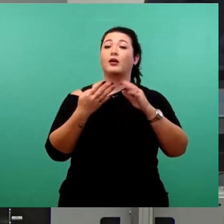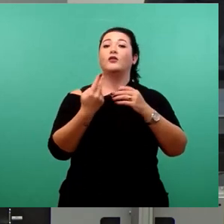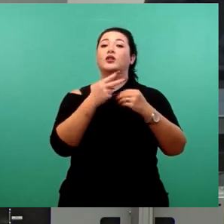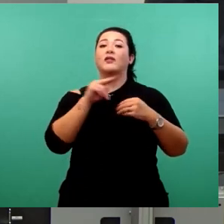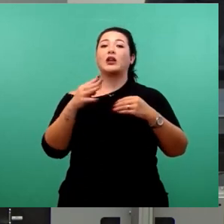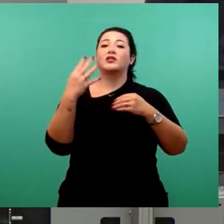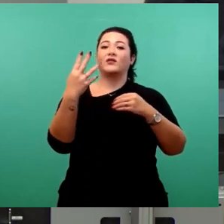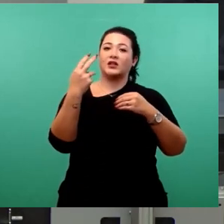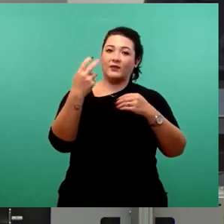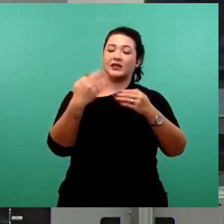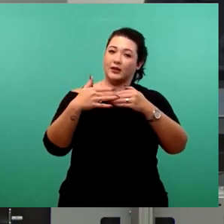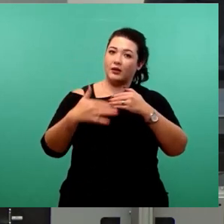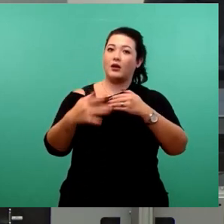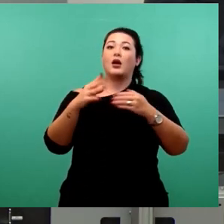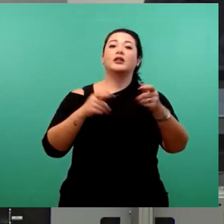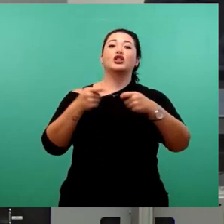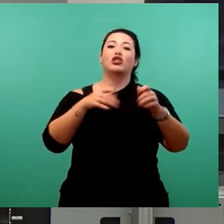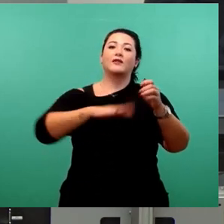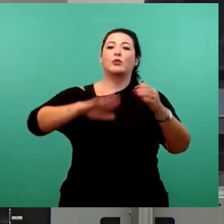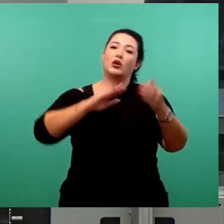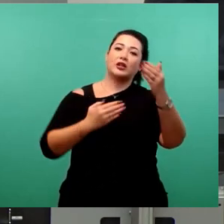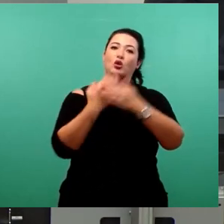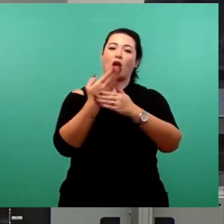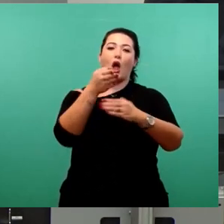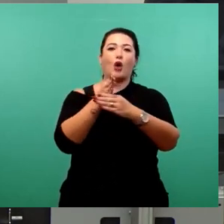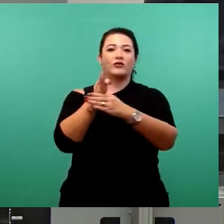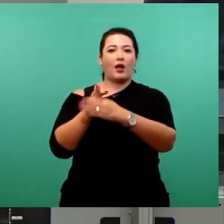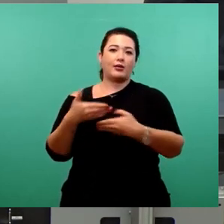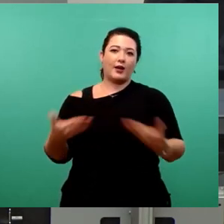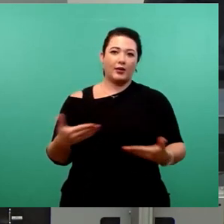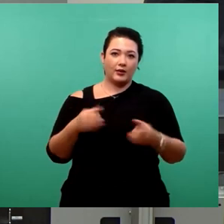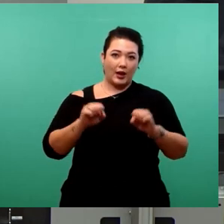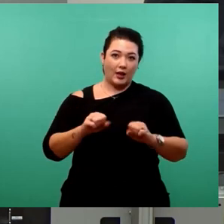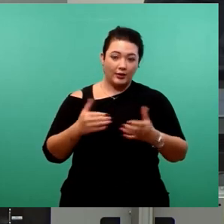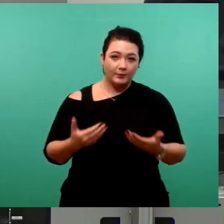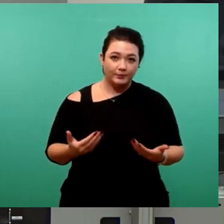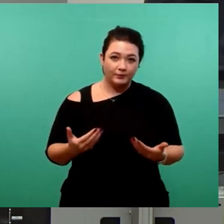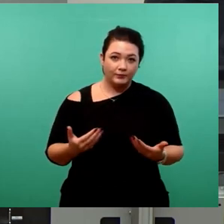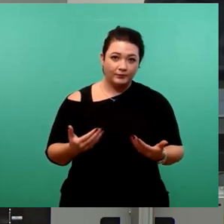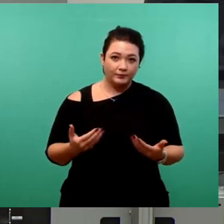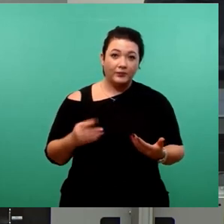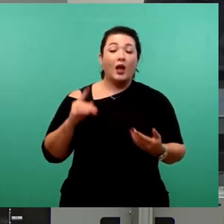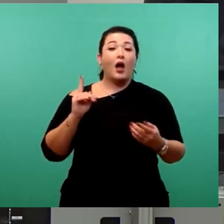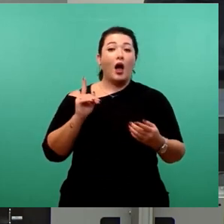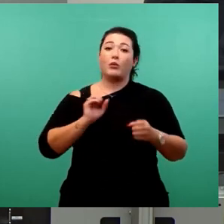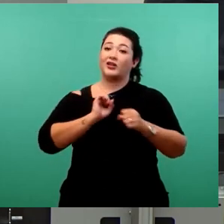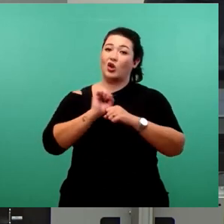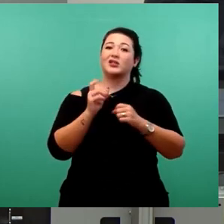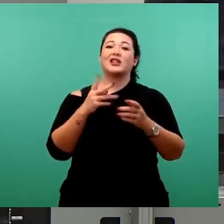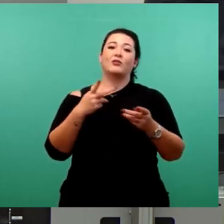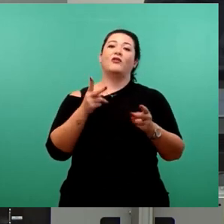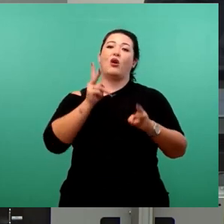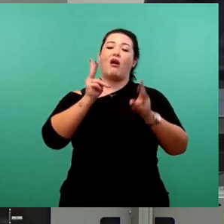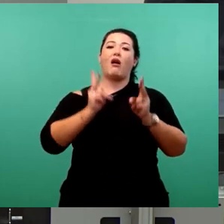Geschäftsbereich neu vergeben werden. Der schlichte Vorschlag führt nichtsdestotrotz zu einer deutlichen Rechtsverschiebung in der